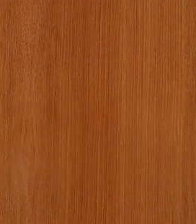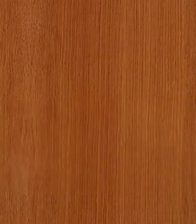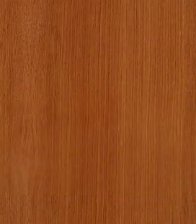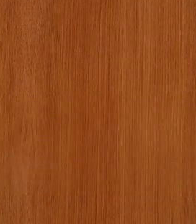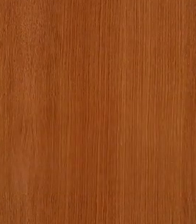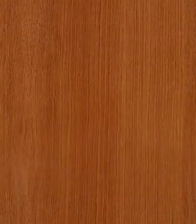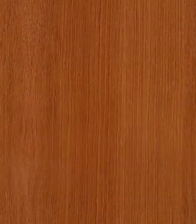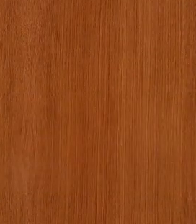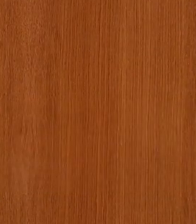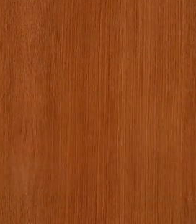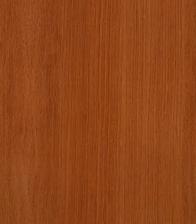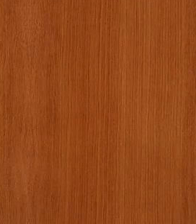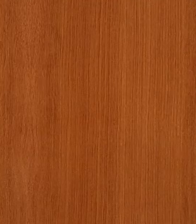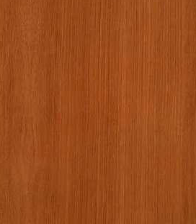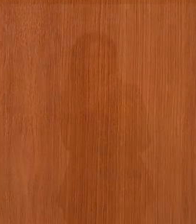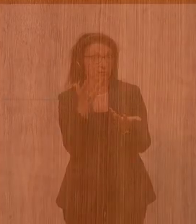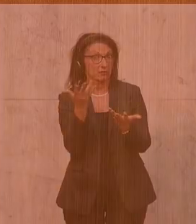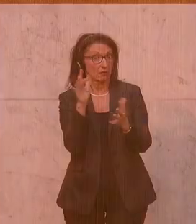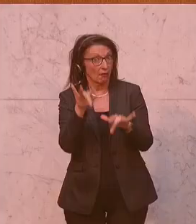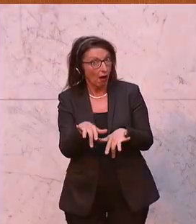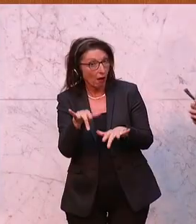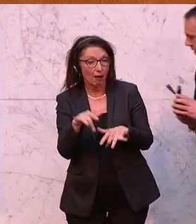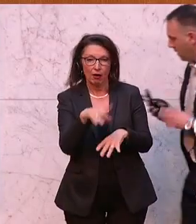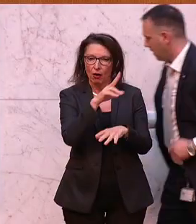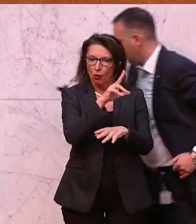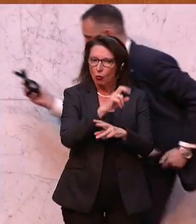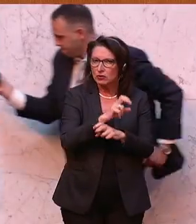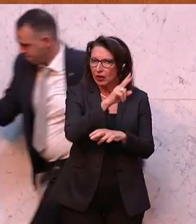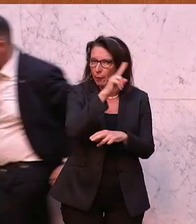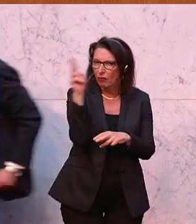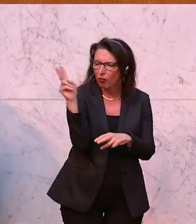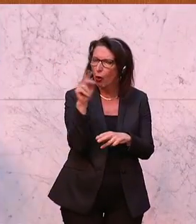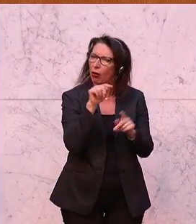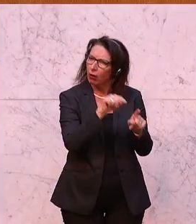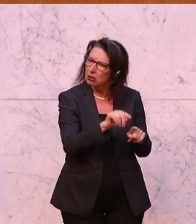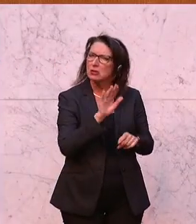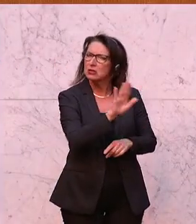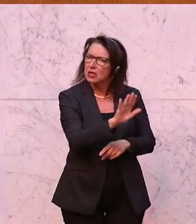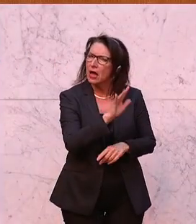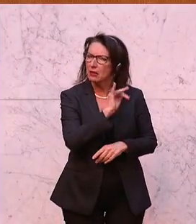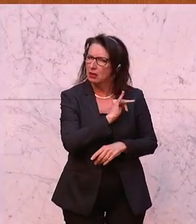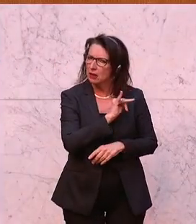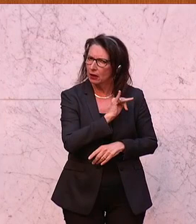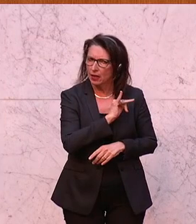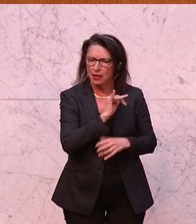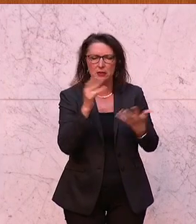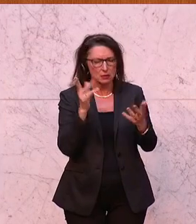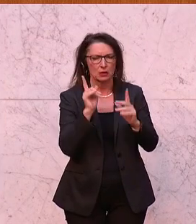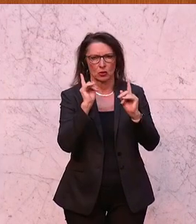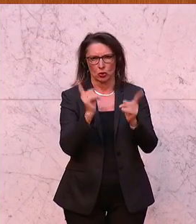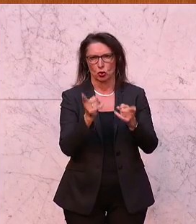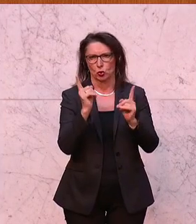Interessen der österreichischen Bevölkerung, die sollen hier bei diesem auch Machtspiel, was ja Außenpolitik immer ist und auch im